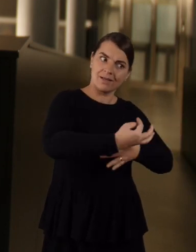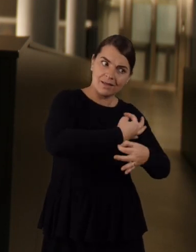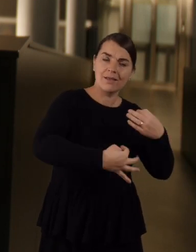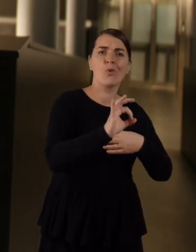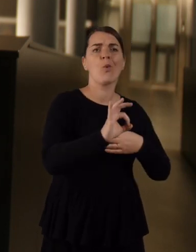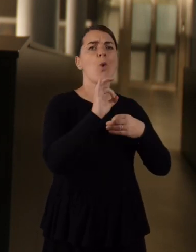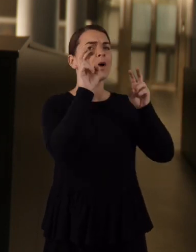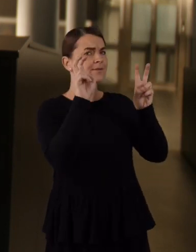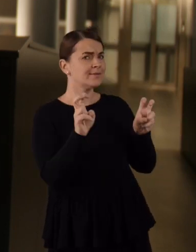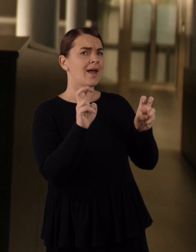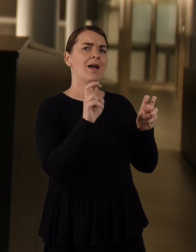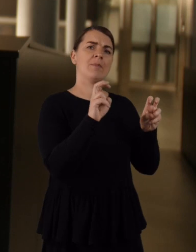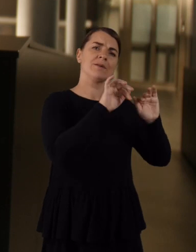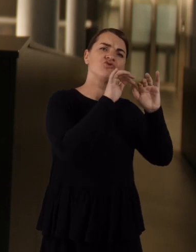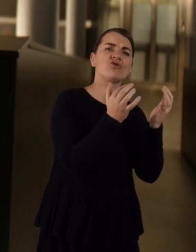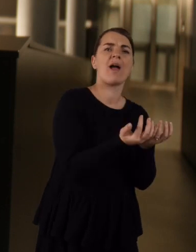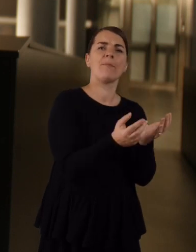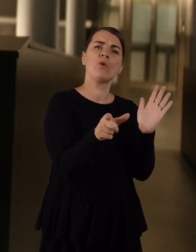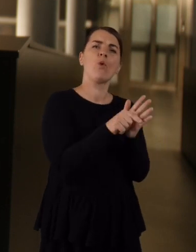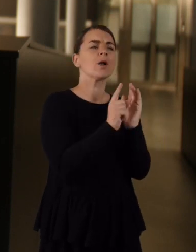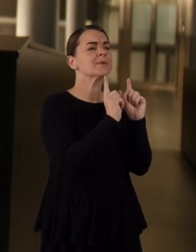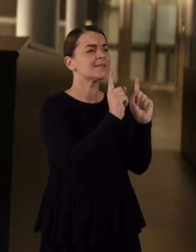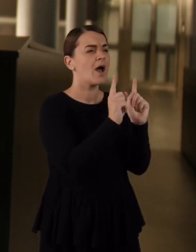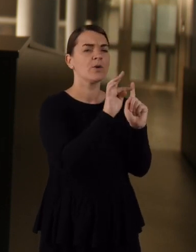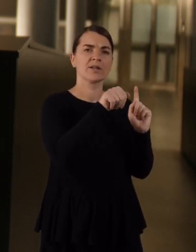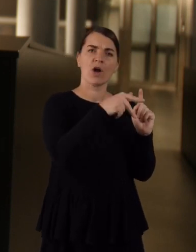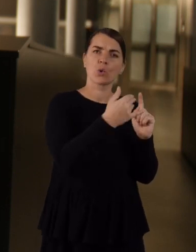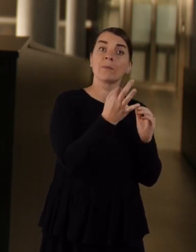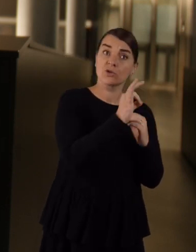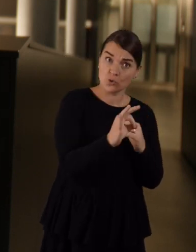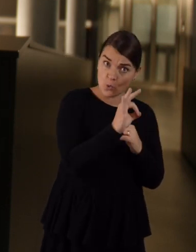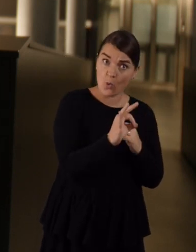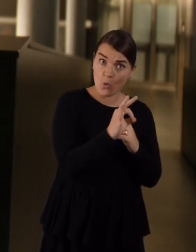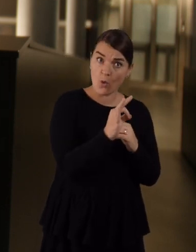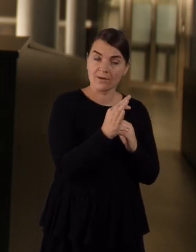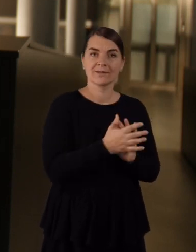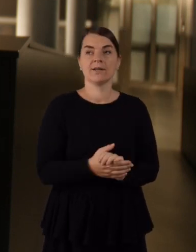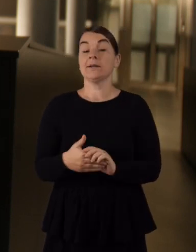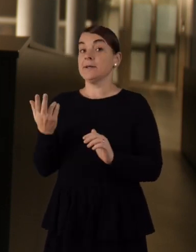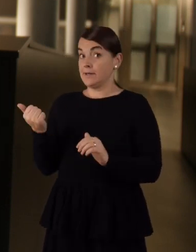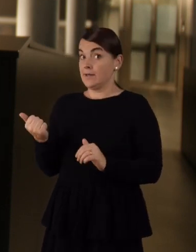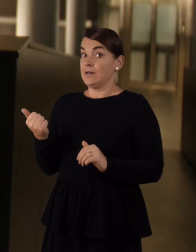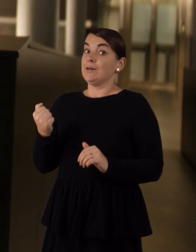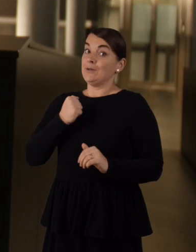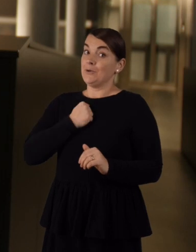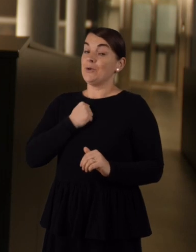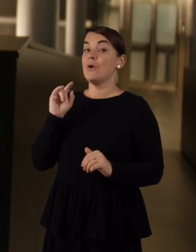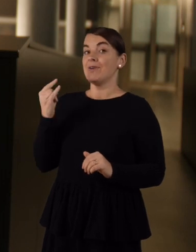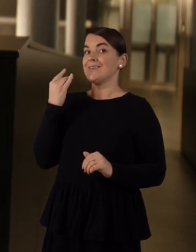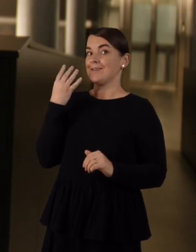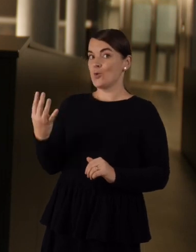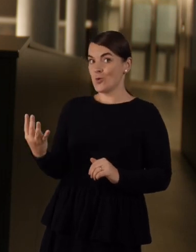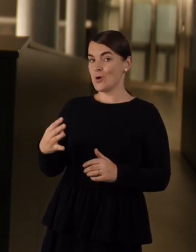su savo vaikais šią temą apie žemės išsaugojimą ir tvarumą? Jo, aš turiu keturis vaikus.